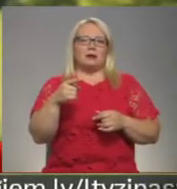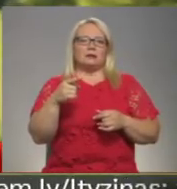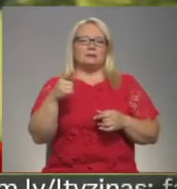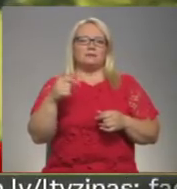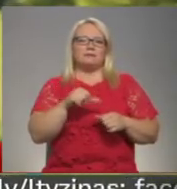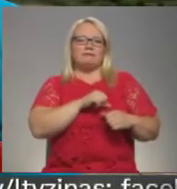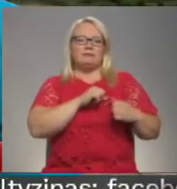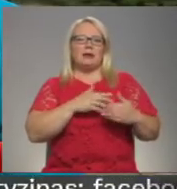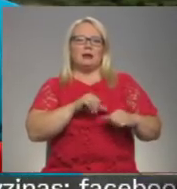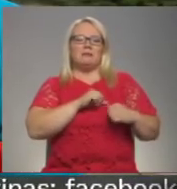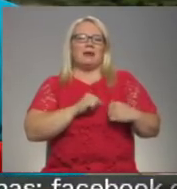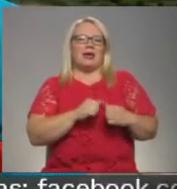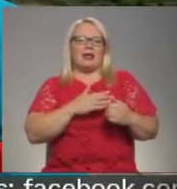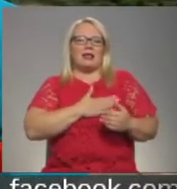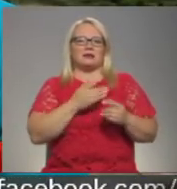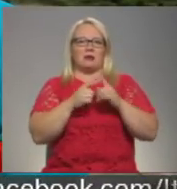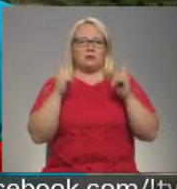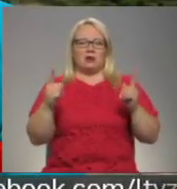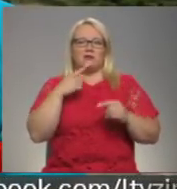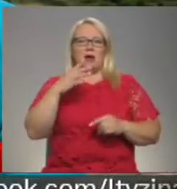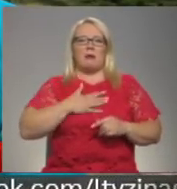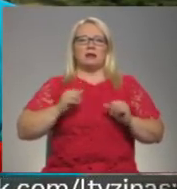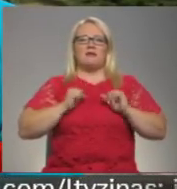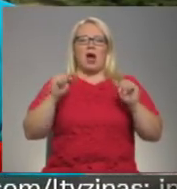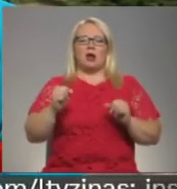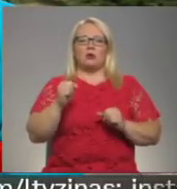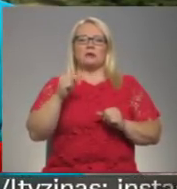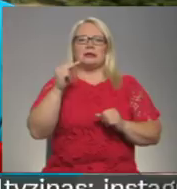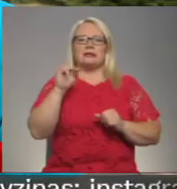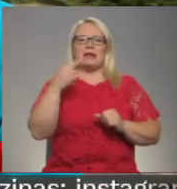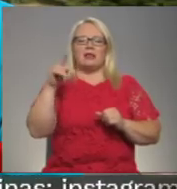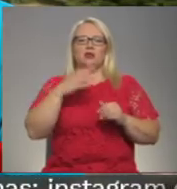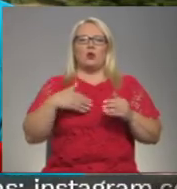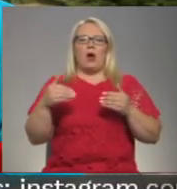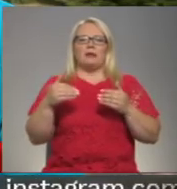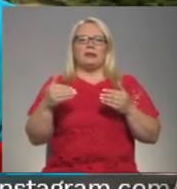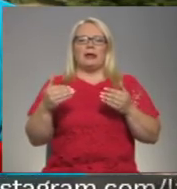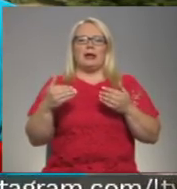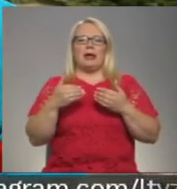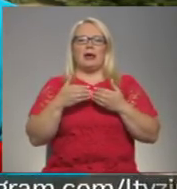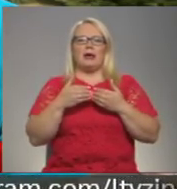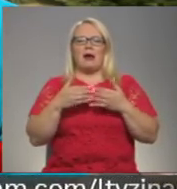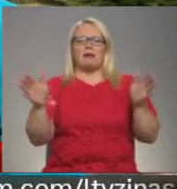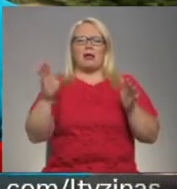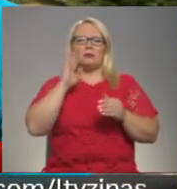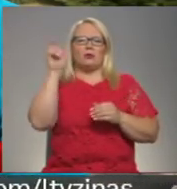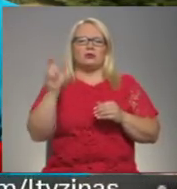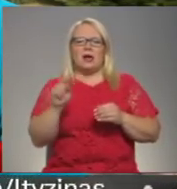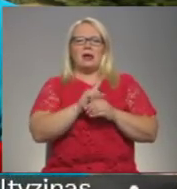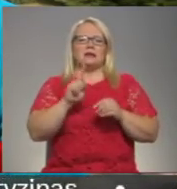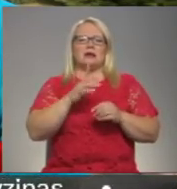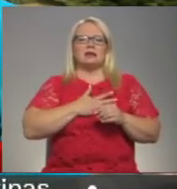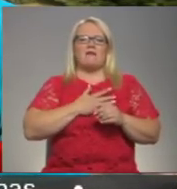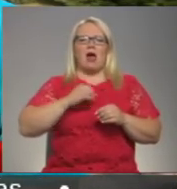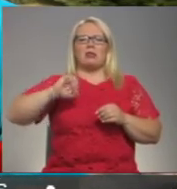epizodes. Man varona sauc Pauls Ziediņš, viņš ir ļoti introverts zēns, kurš ir ieķēries savā bērnības